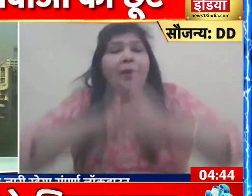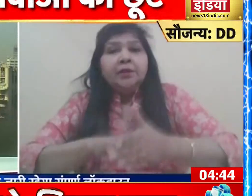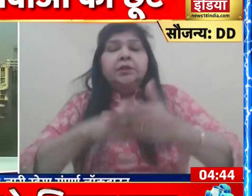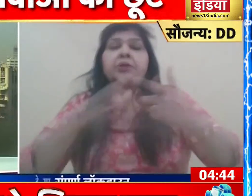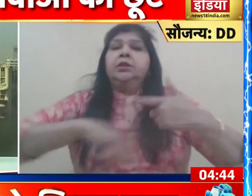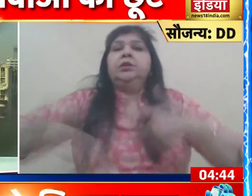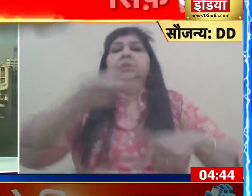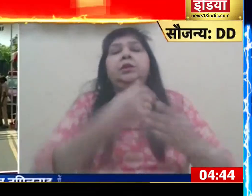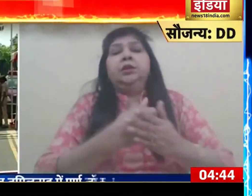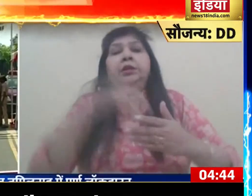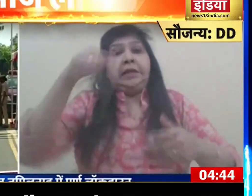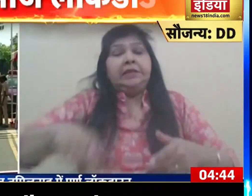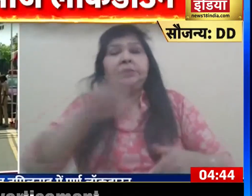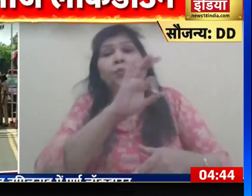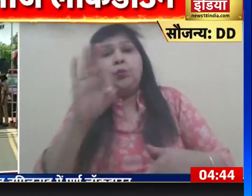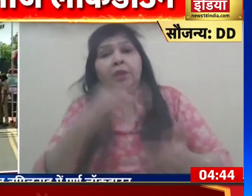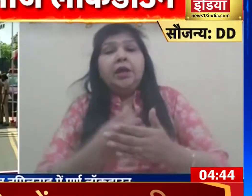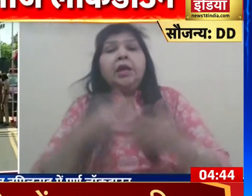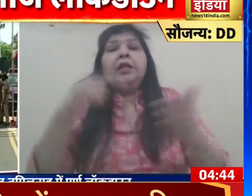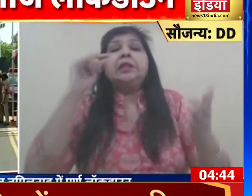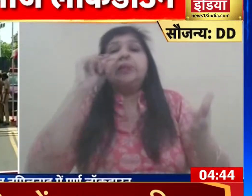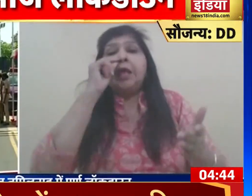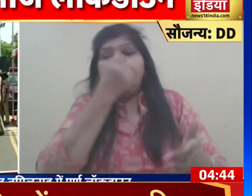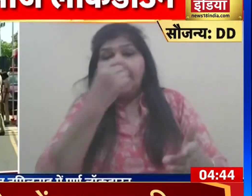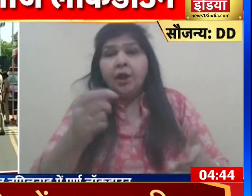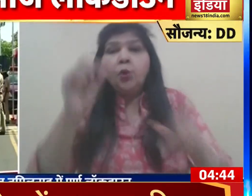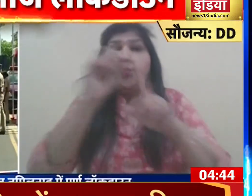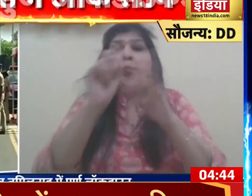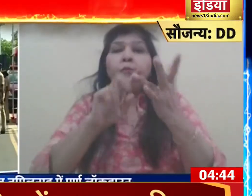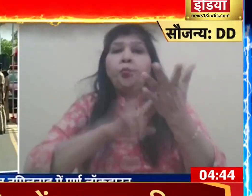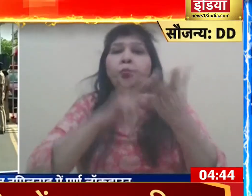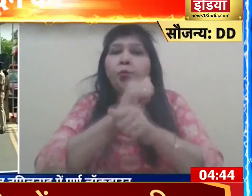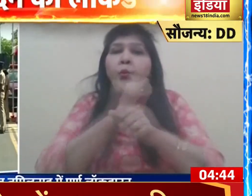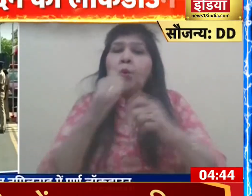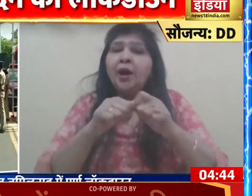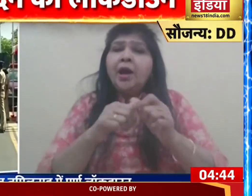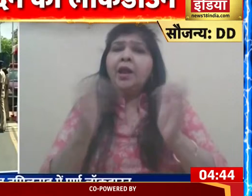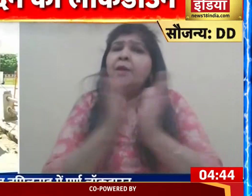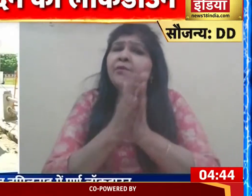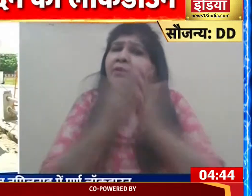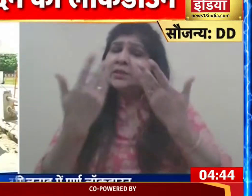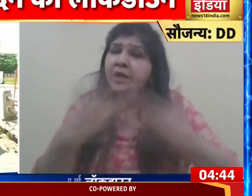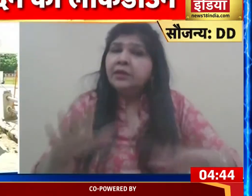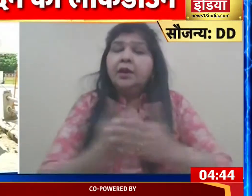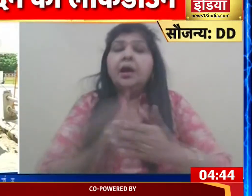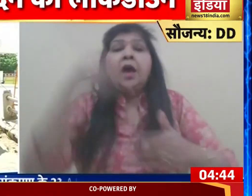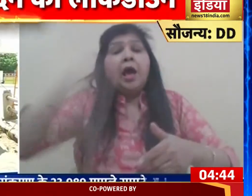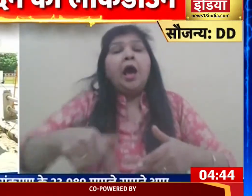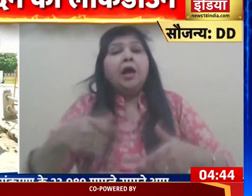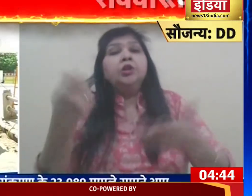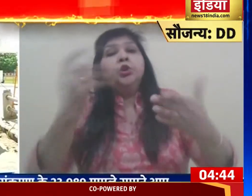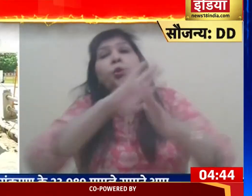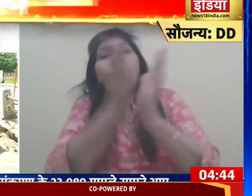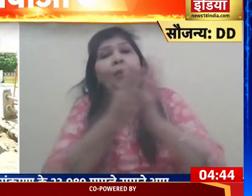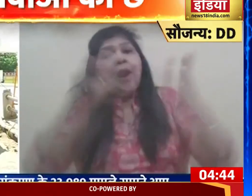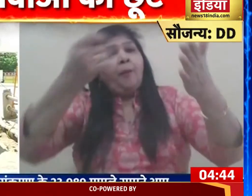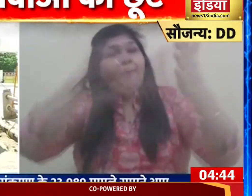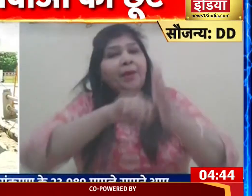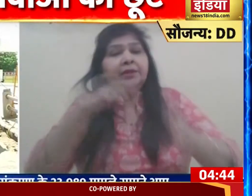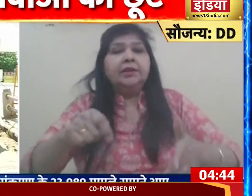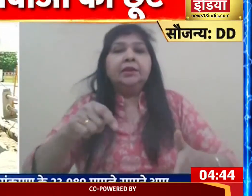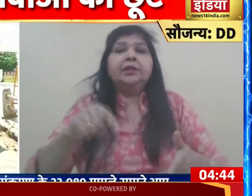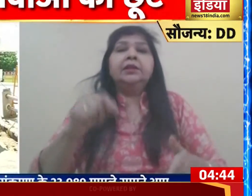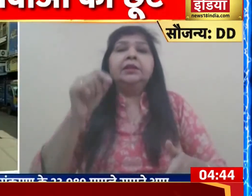इस सब्ता तमिलाडू में पोंगल समारो समाप्त होने के बाद आज पून लॉकडाउन रहेगा तमिलाडू